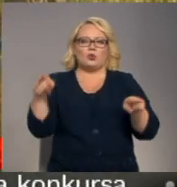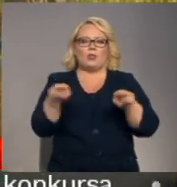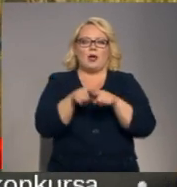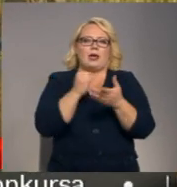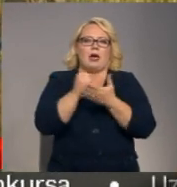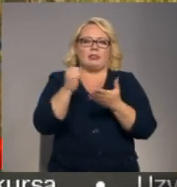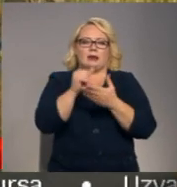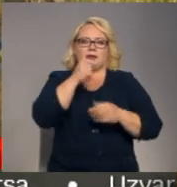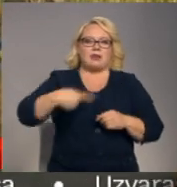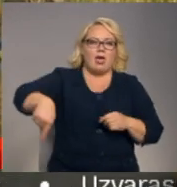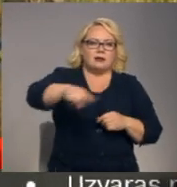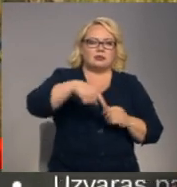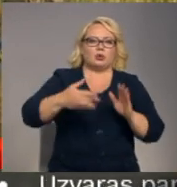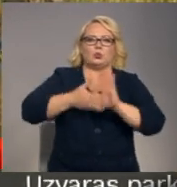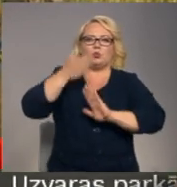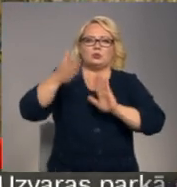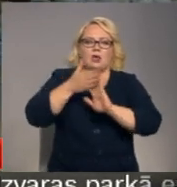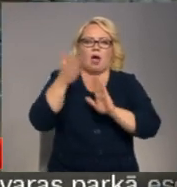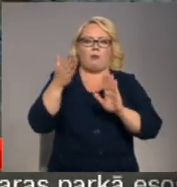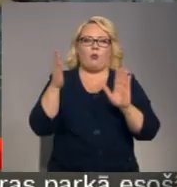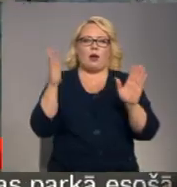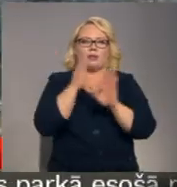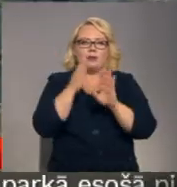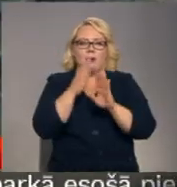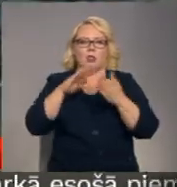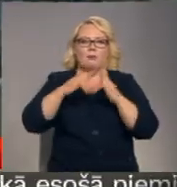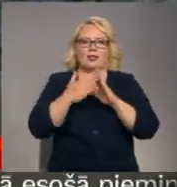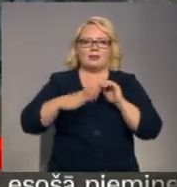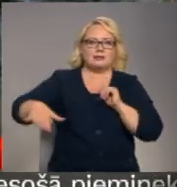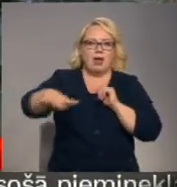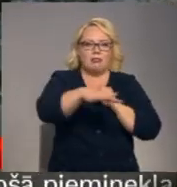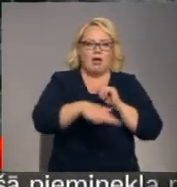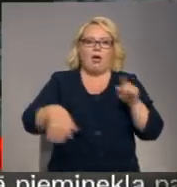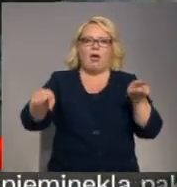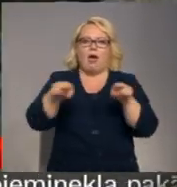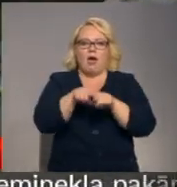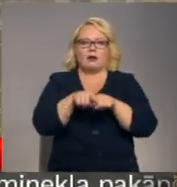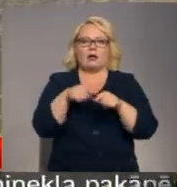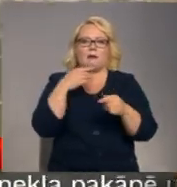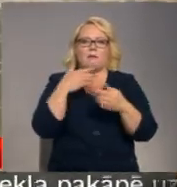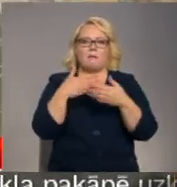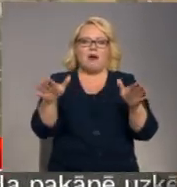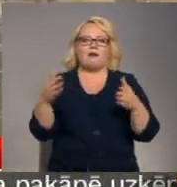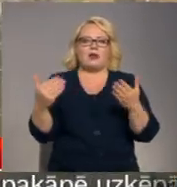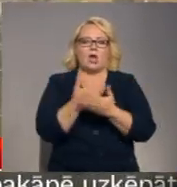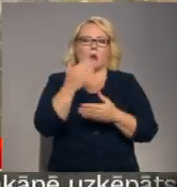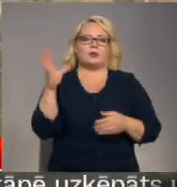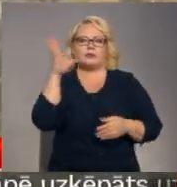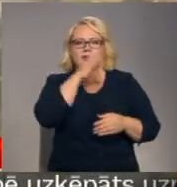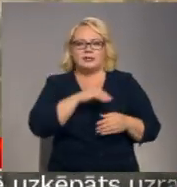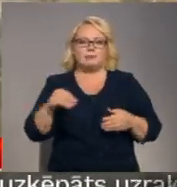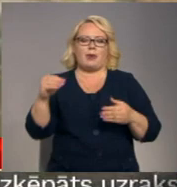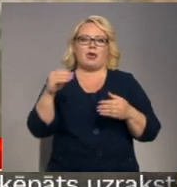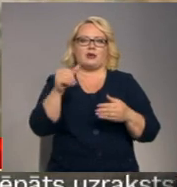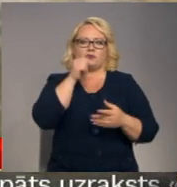sezers uzlabo mikroklimatu pilsētā, kā arī pavara jaunas iespējas, rekreācijas